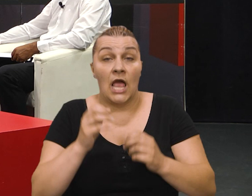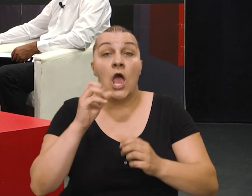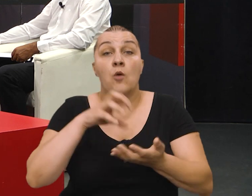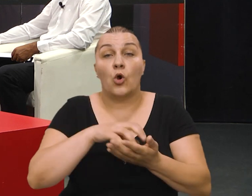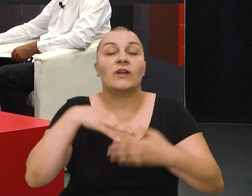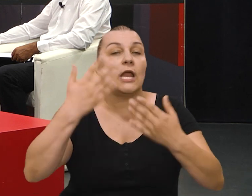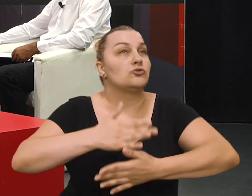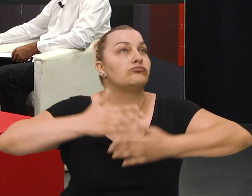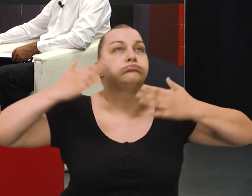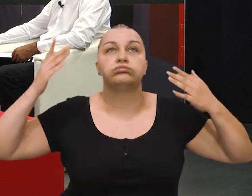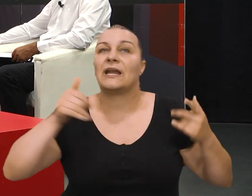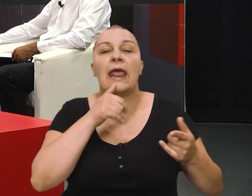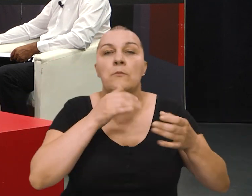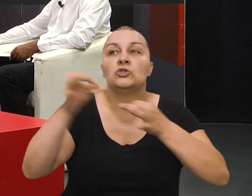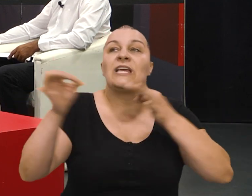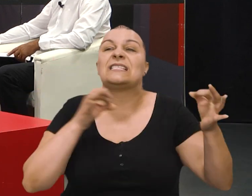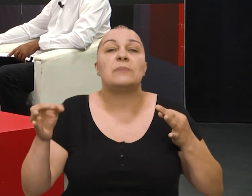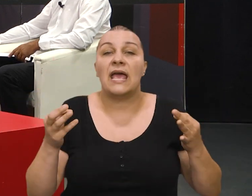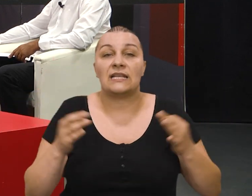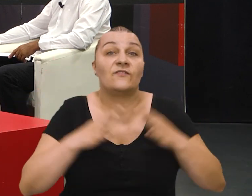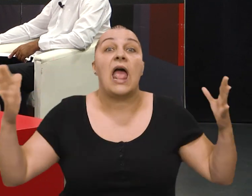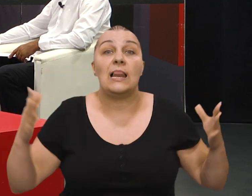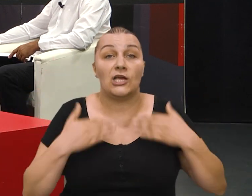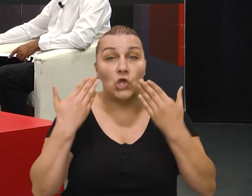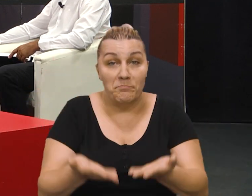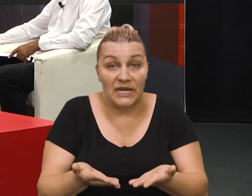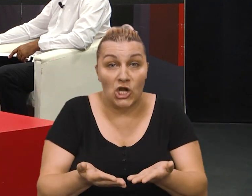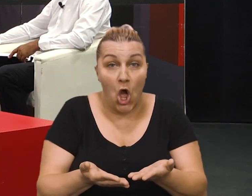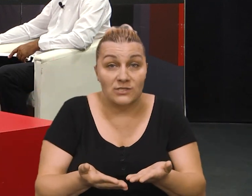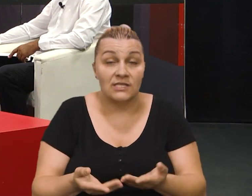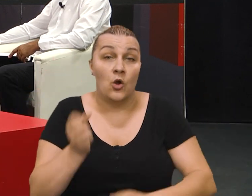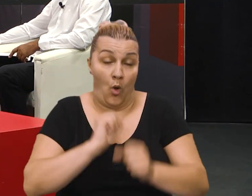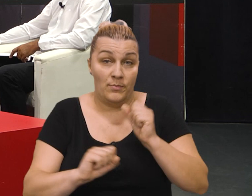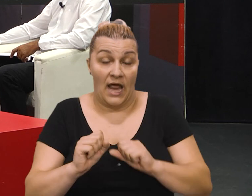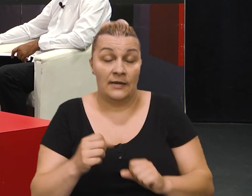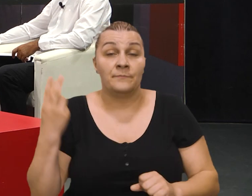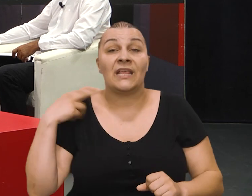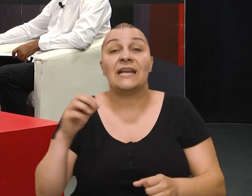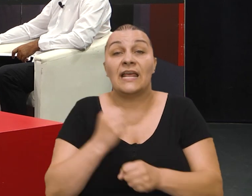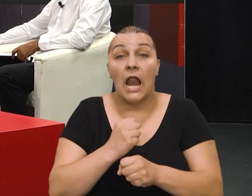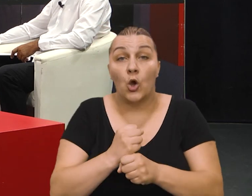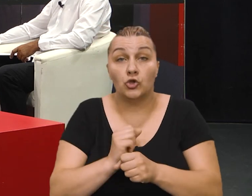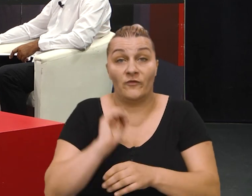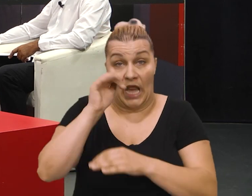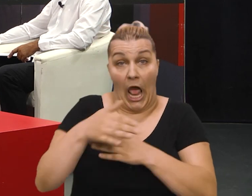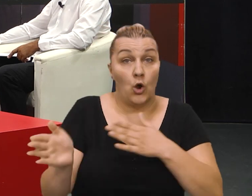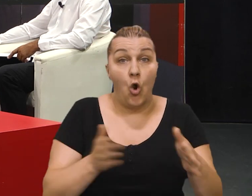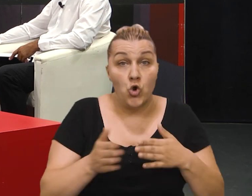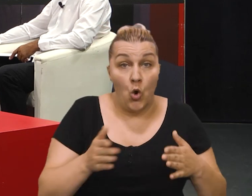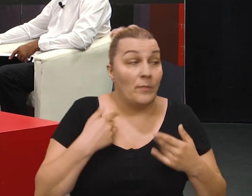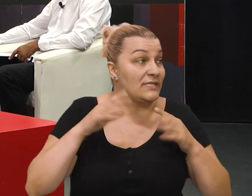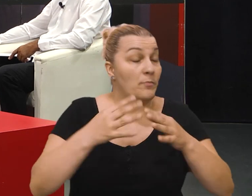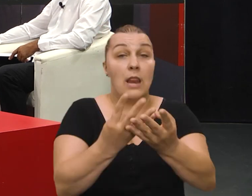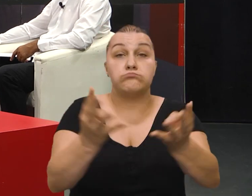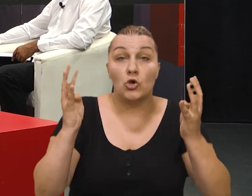pokovnje dali su neizmjeren doprinos obrane domovine general Gotovina kad smo imali prostorijavanje iza oluje